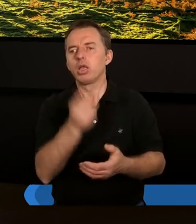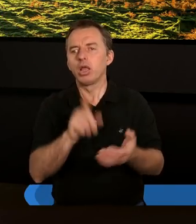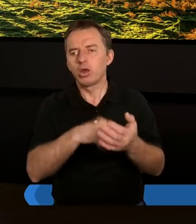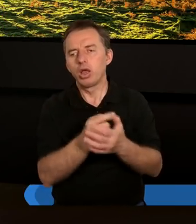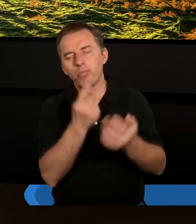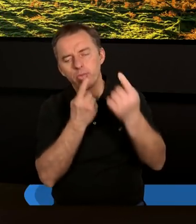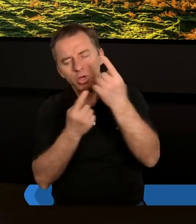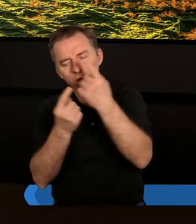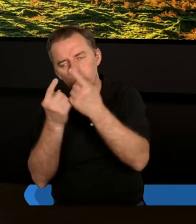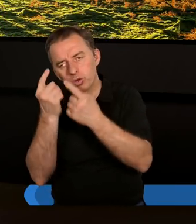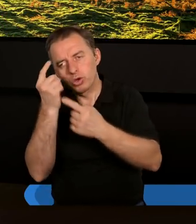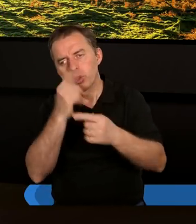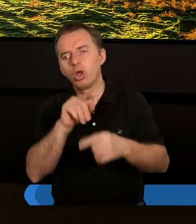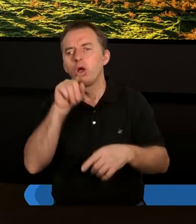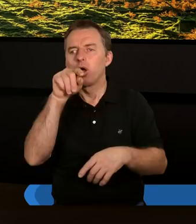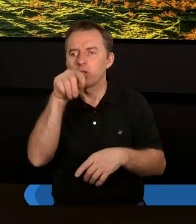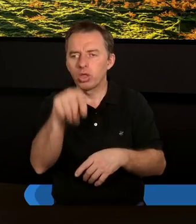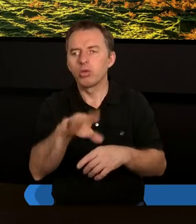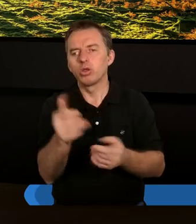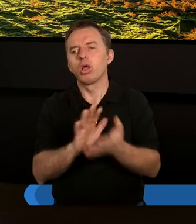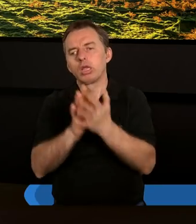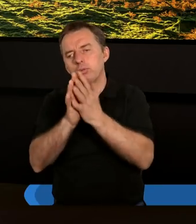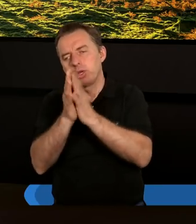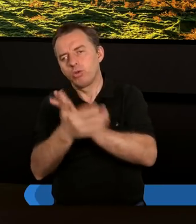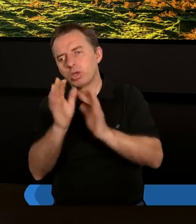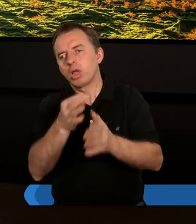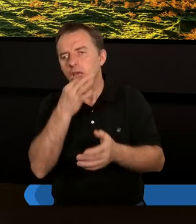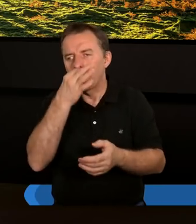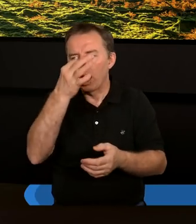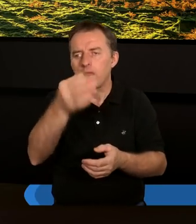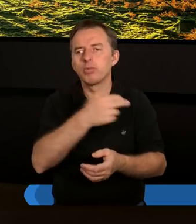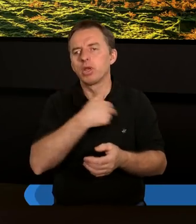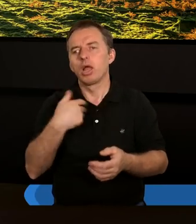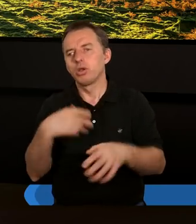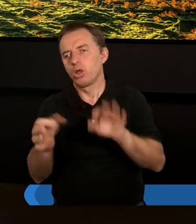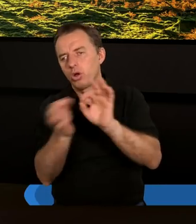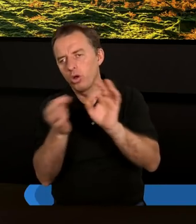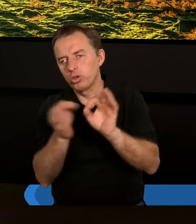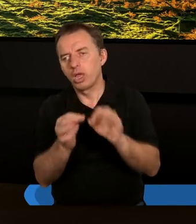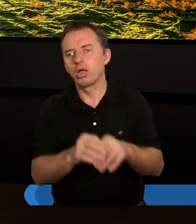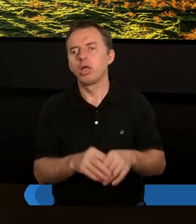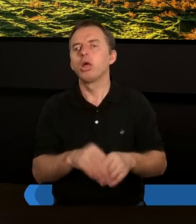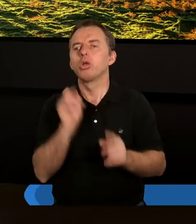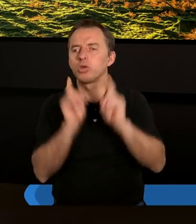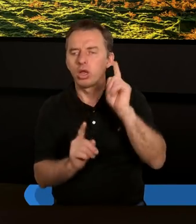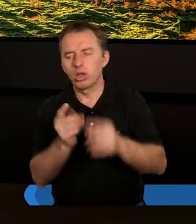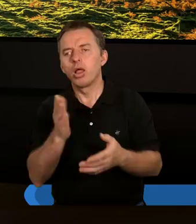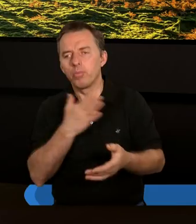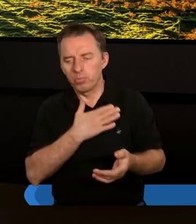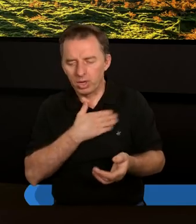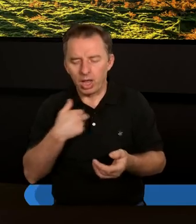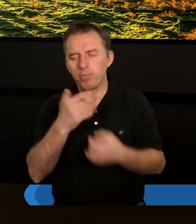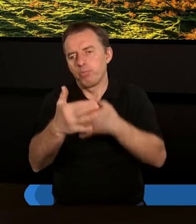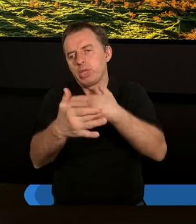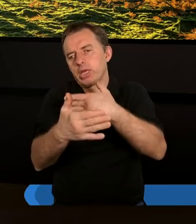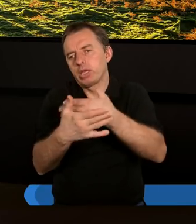ilekroć myślimy o tym, aby coś zmieniło się na lepsze w naszych relacjach, przecież czasami z kimś naprawdę